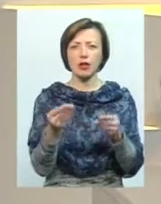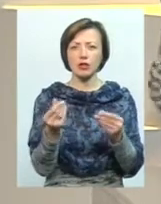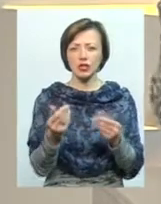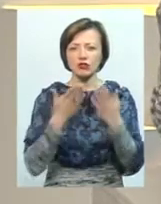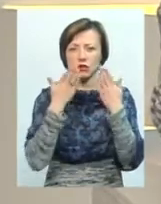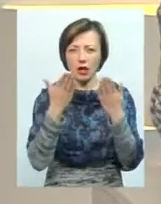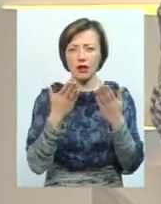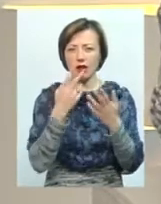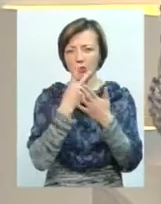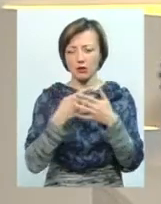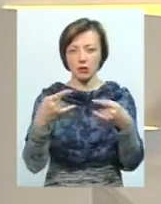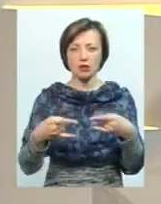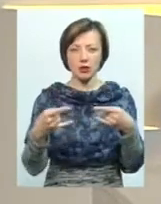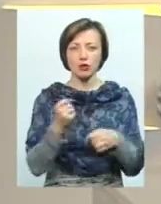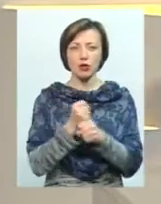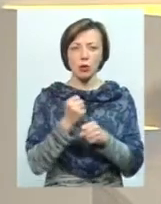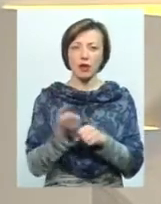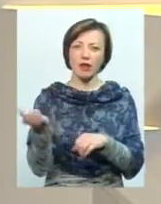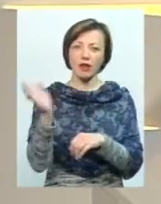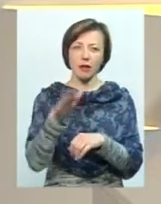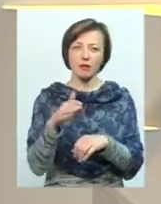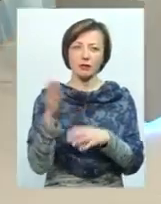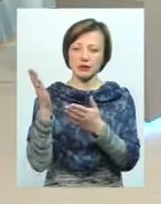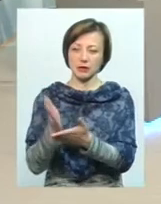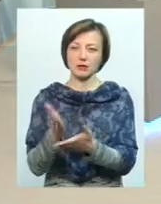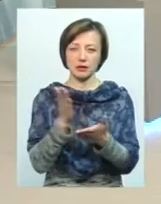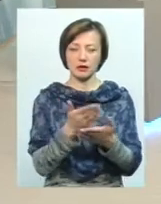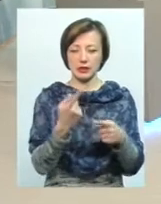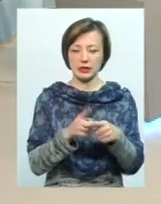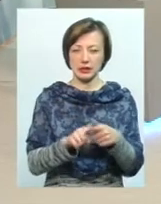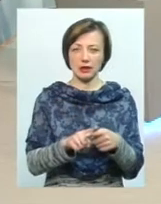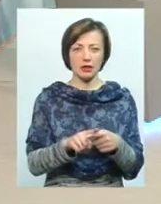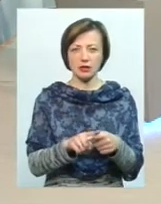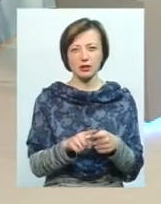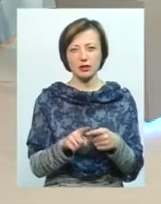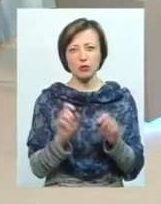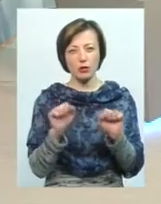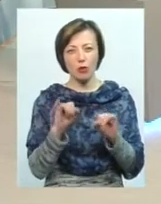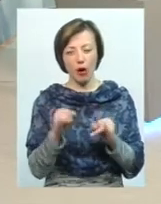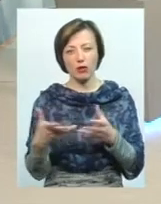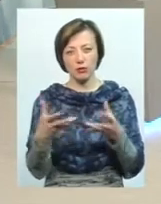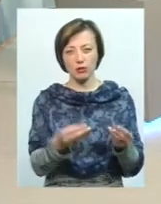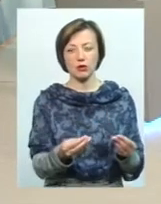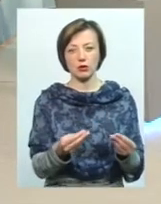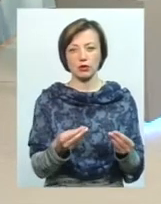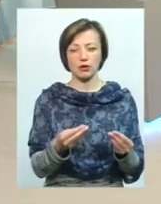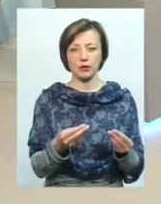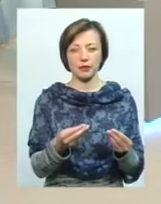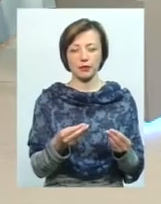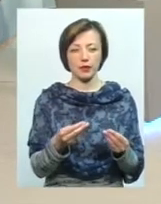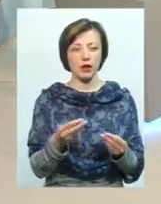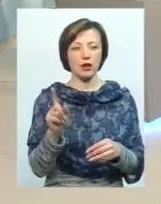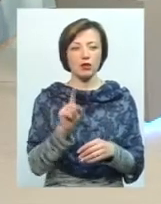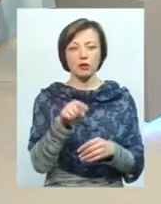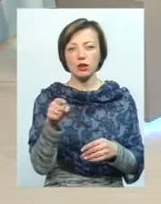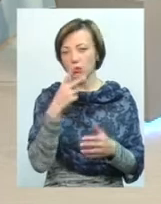читали або бачили по телевізору, зроби нам ось це. Чи не зіграється з ними злий жарт, що